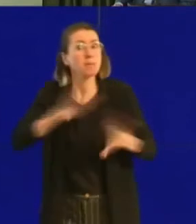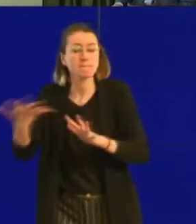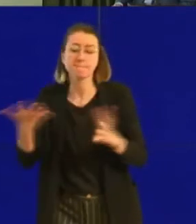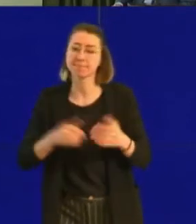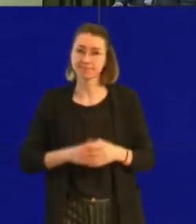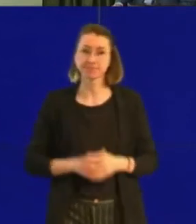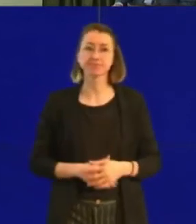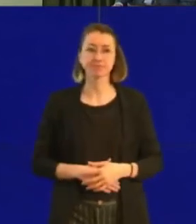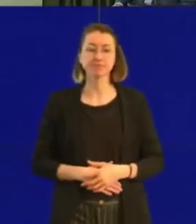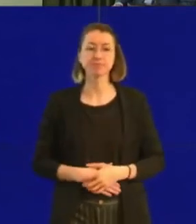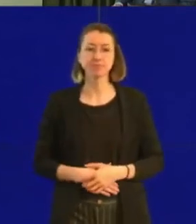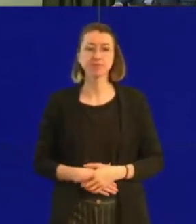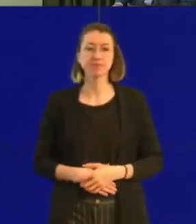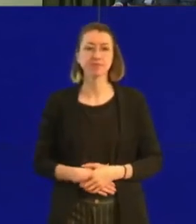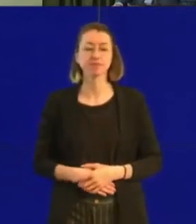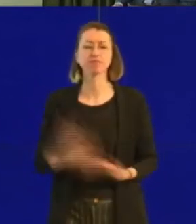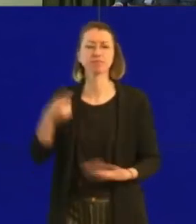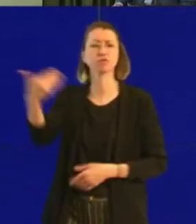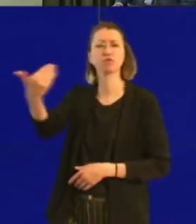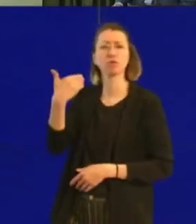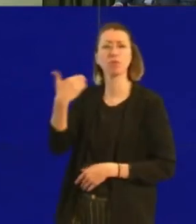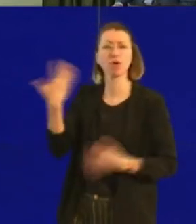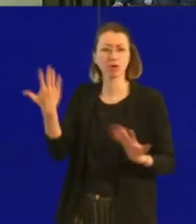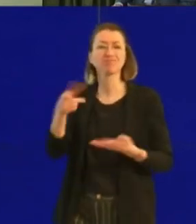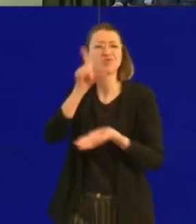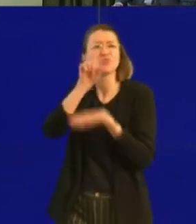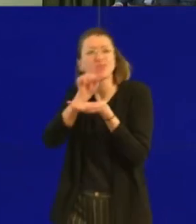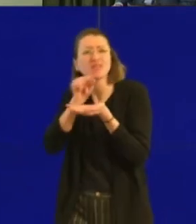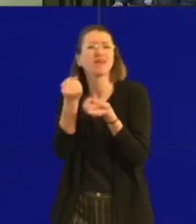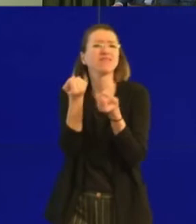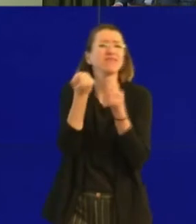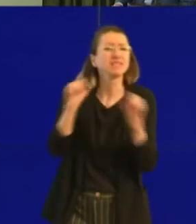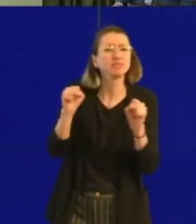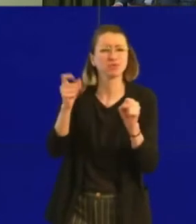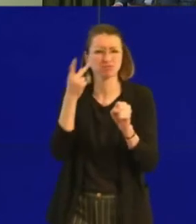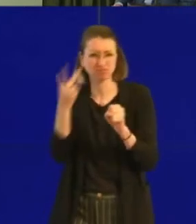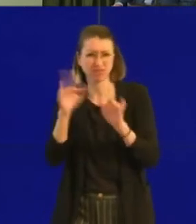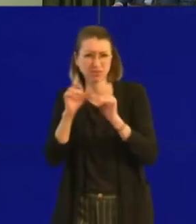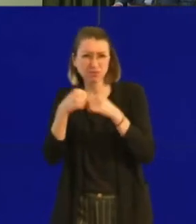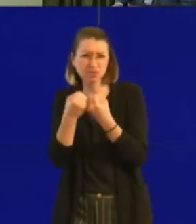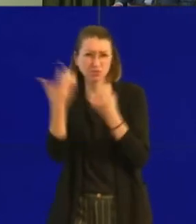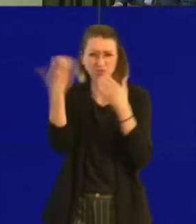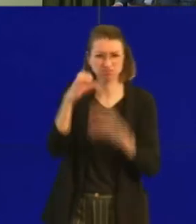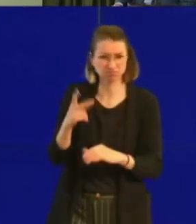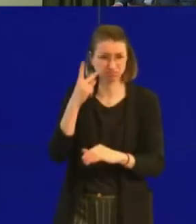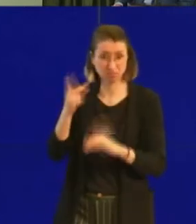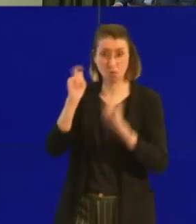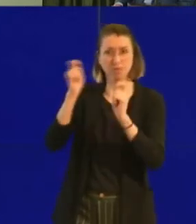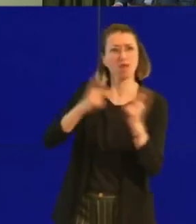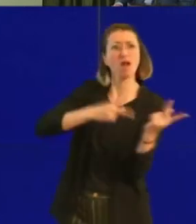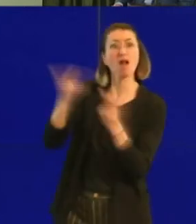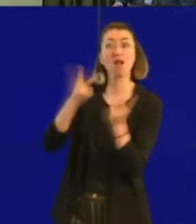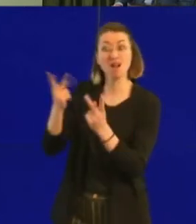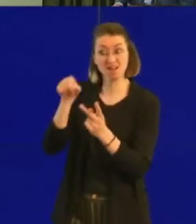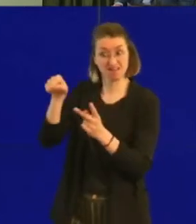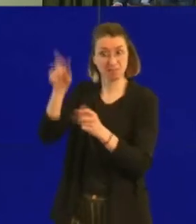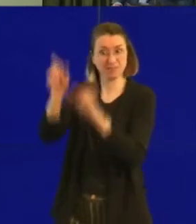Sur les réseaux sociaux, on affirme que les personnes hospitalisées aujourd'hui sont uniquement des personnes qui ont brisé le confinement. Est-ce vrai ? Existe-t-il